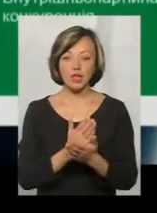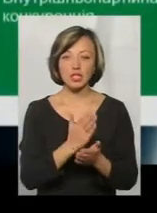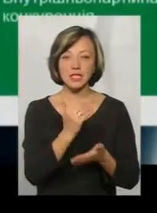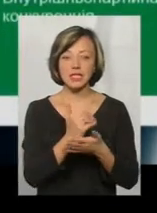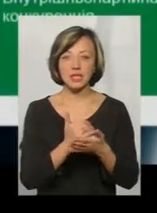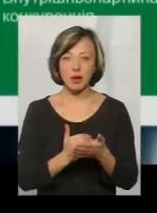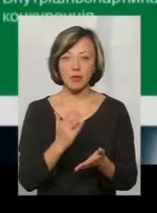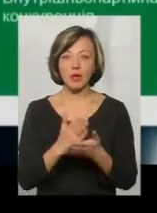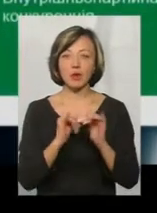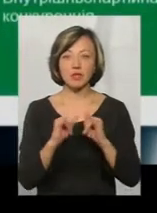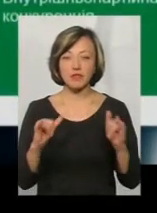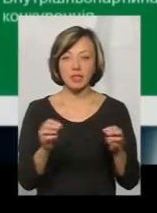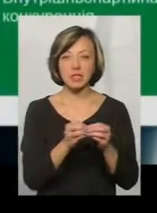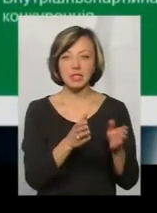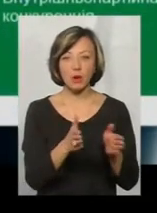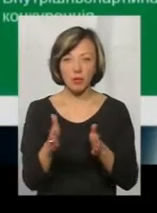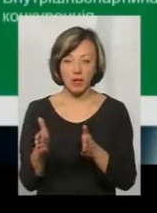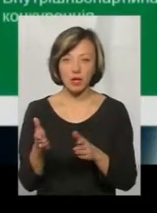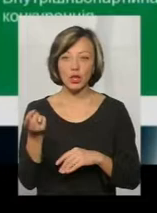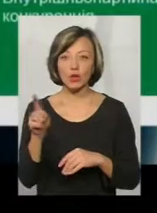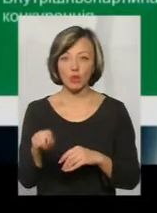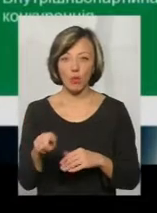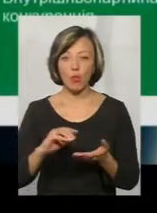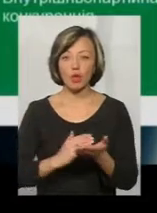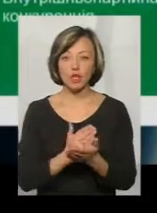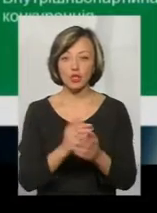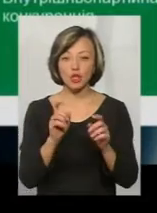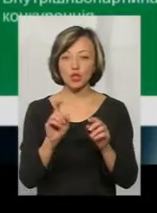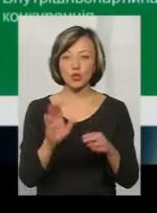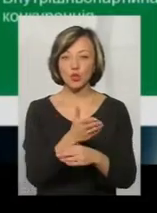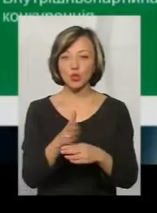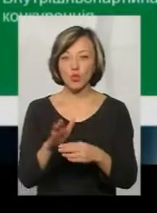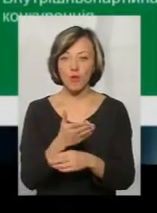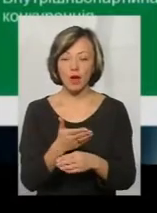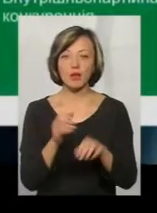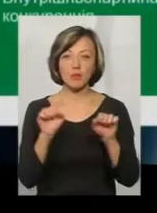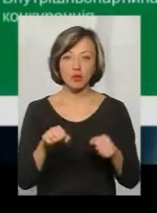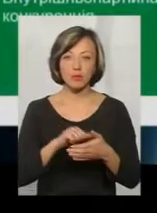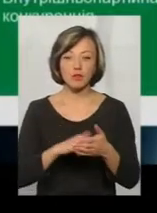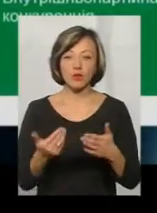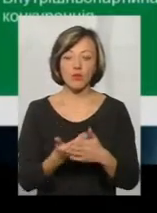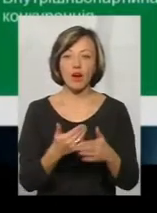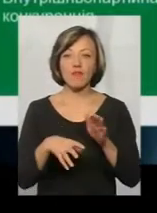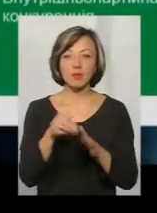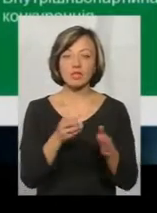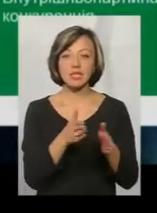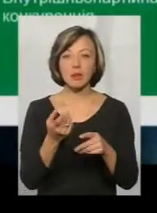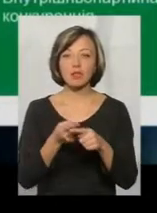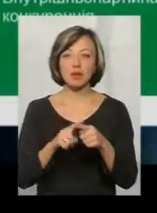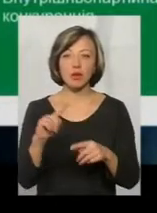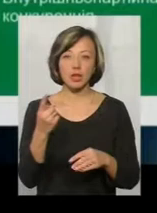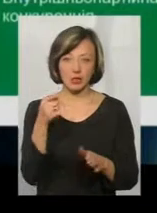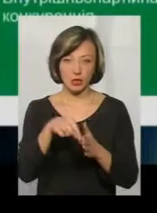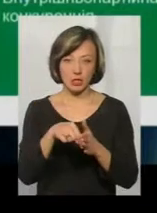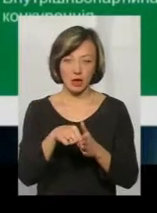демократіях, які вже розвинені і стабільні, то політичне структурування, до якого може привести нова виборча система, це одна з